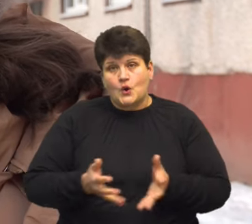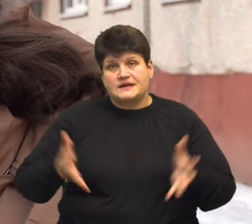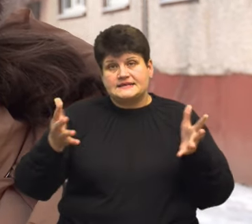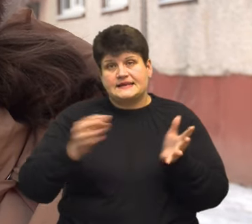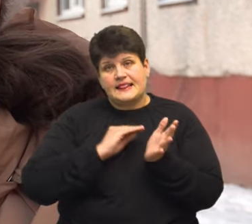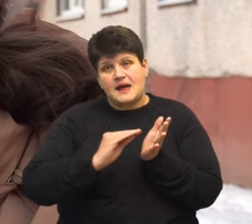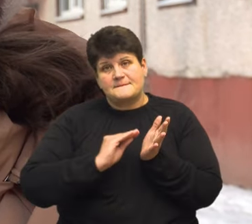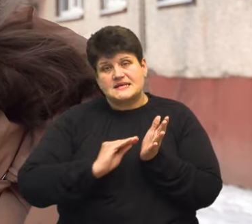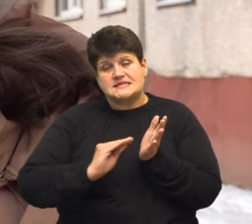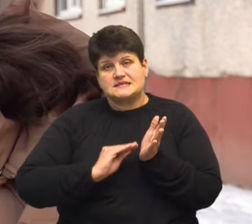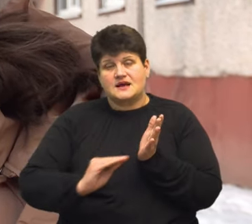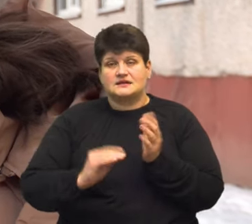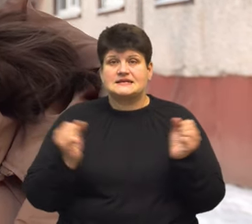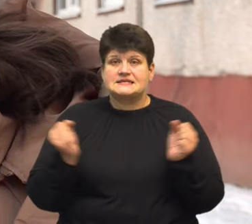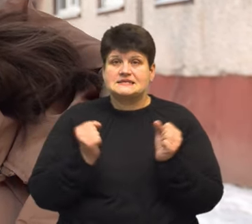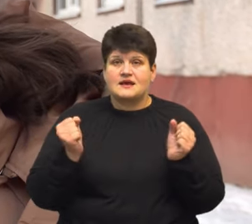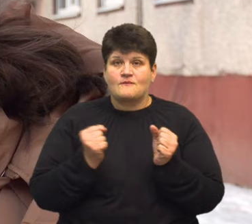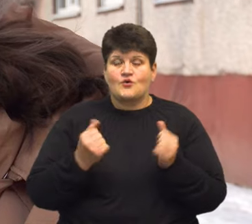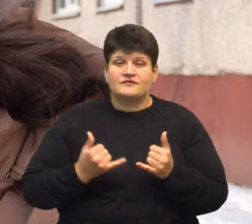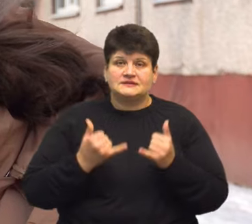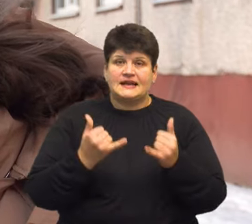зимові речі для десу,